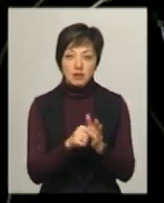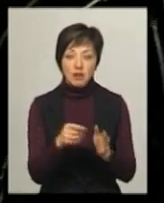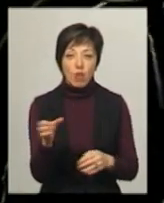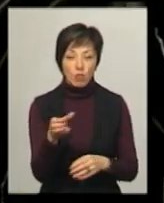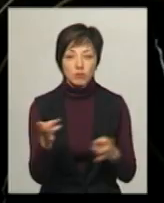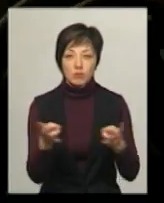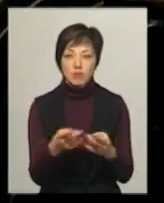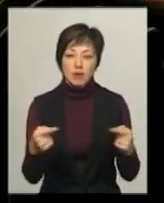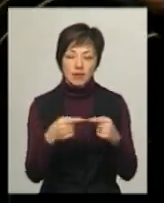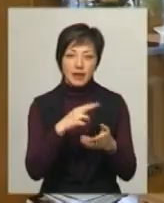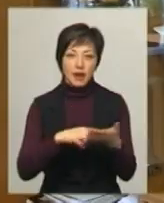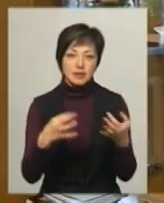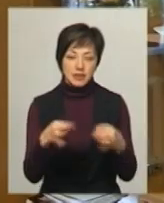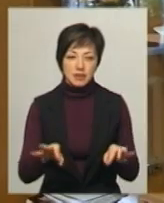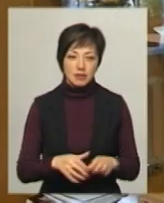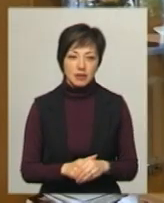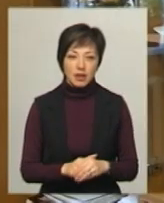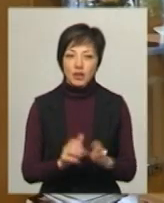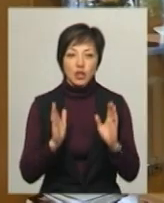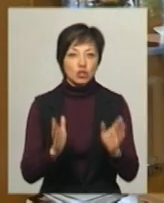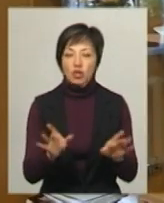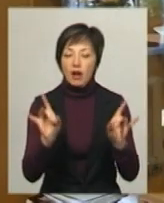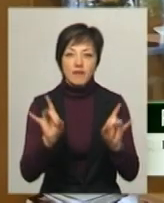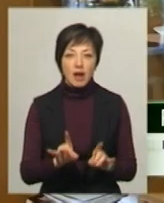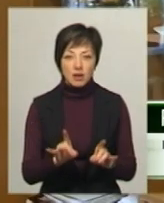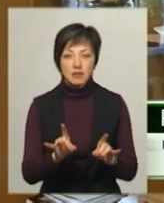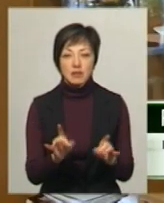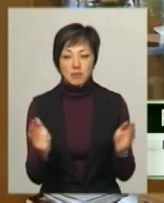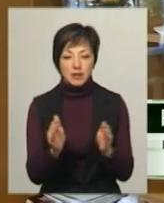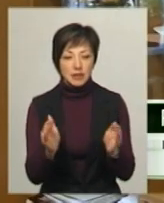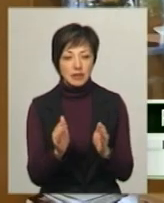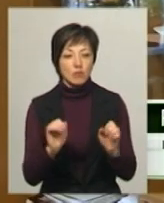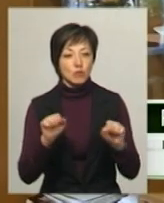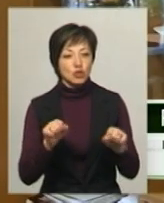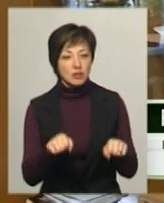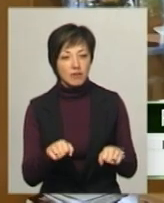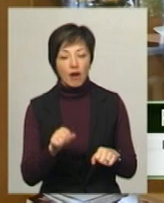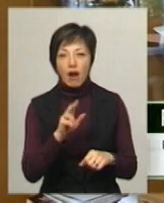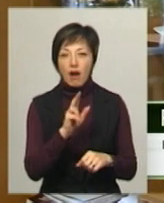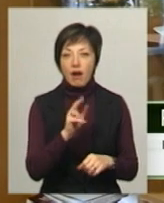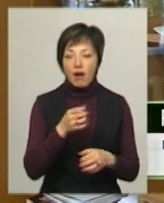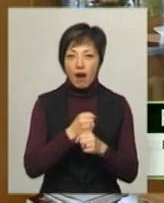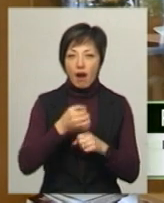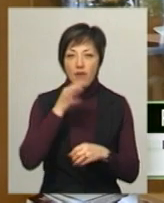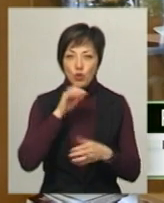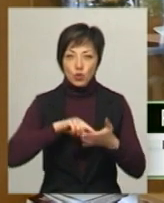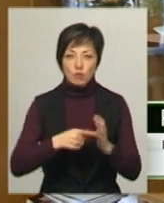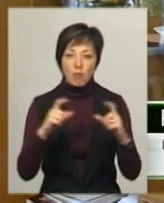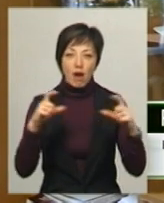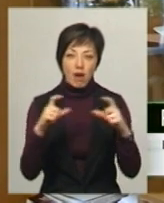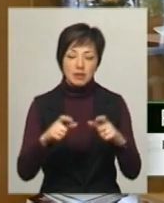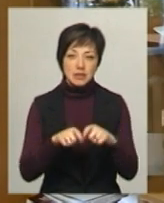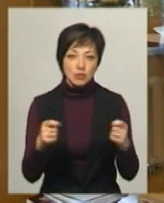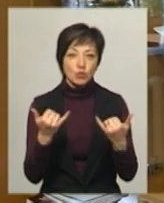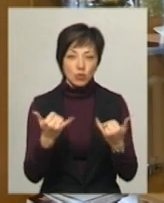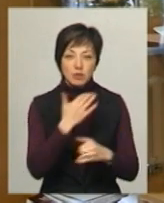йому потрібно мати відповідну ліцензію. Не лише кав'ярні і кафе, це можливо і якісь кавові точки у магазинах. Ні для кого не секрет,